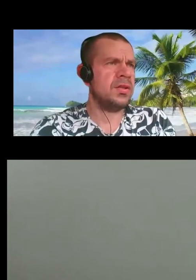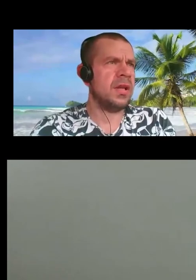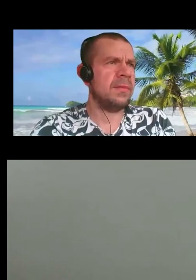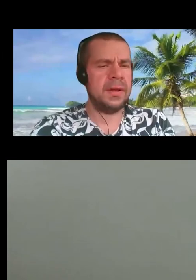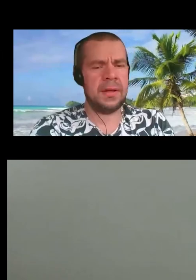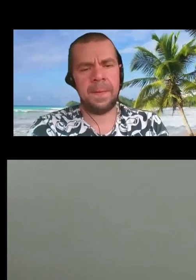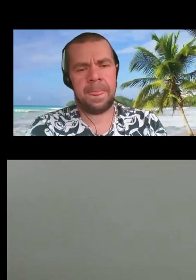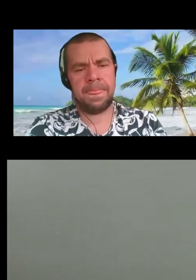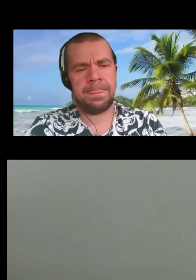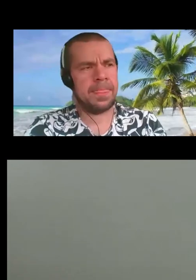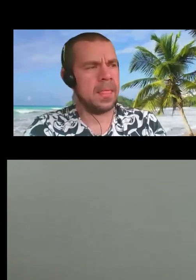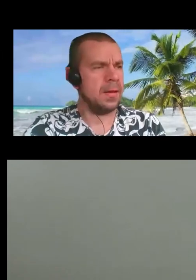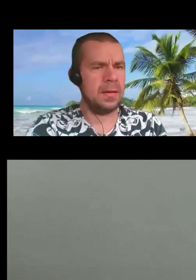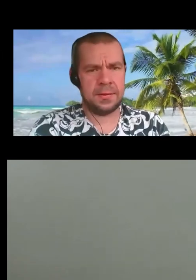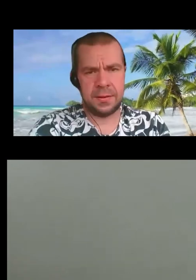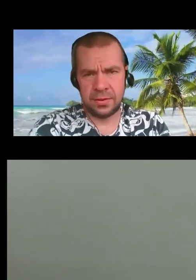I zaczynamy.